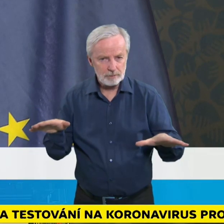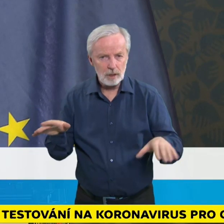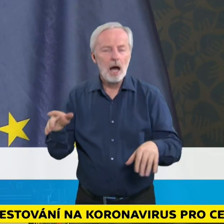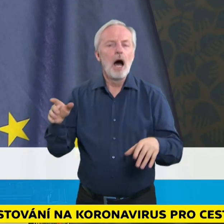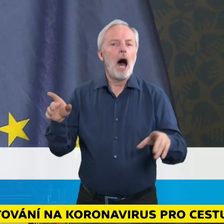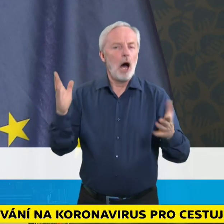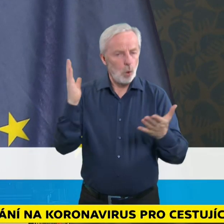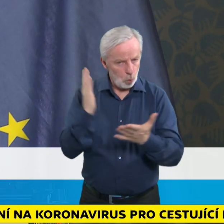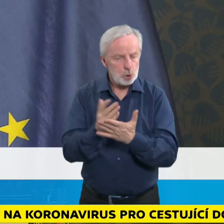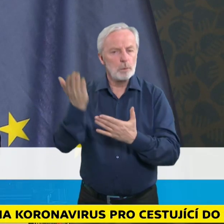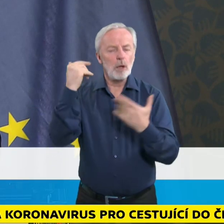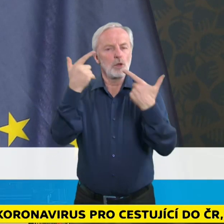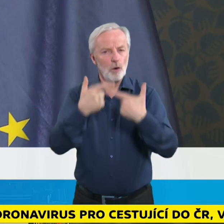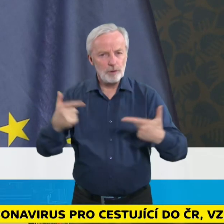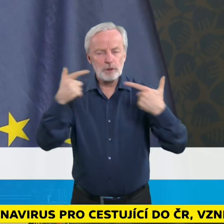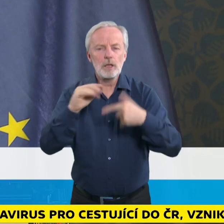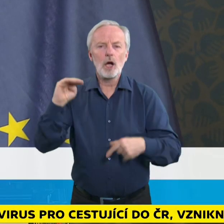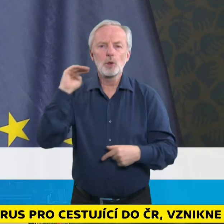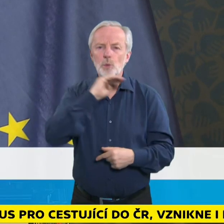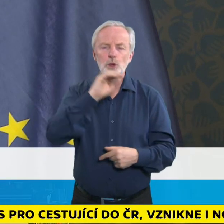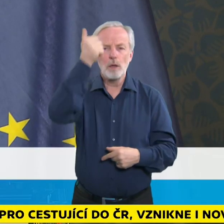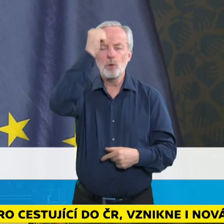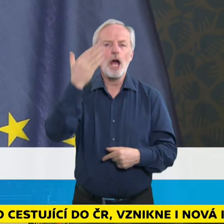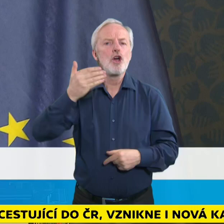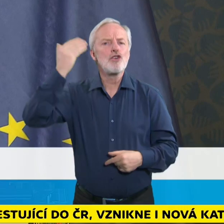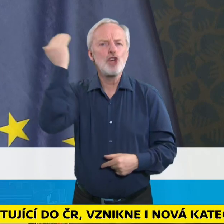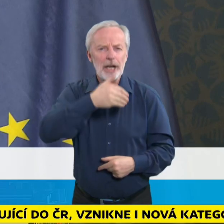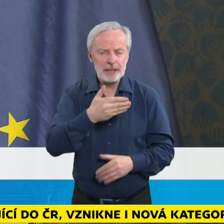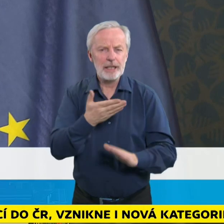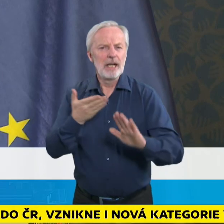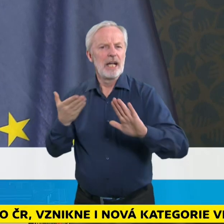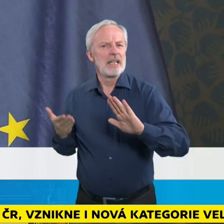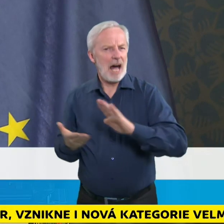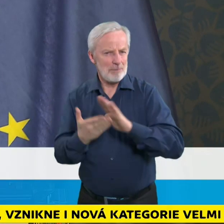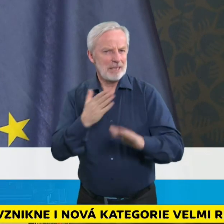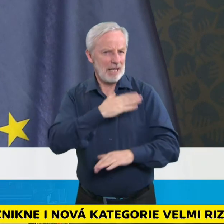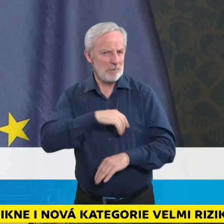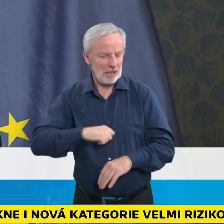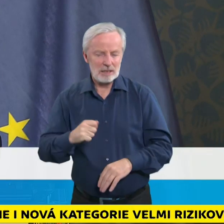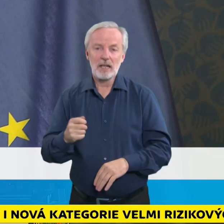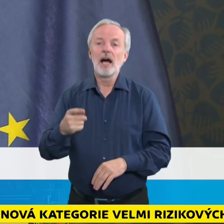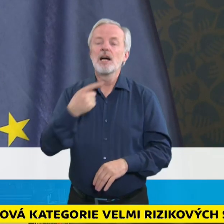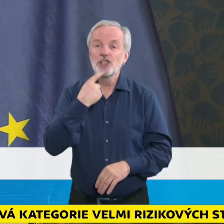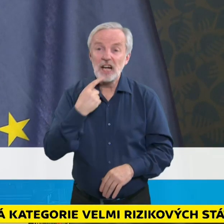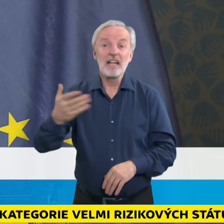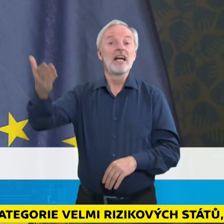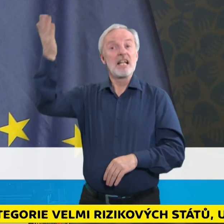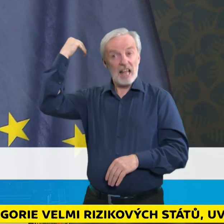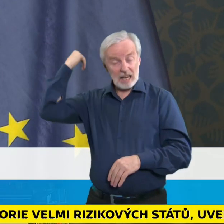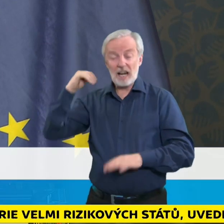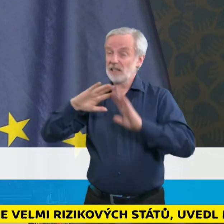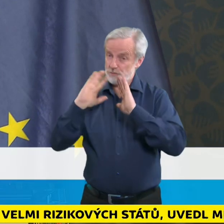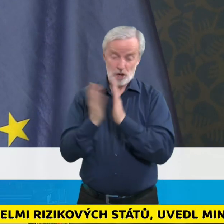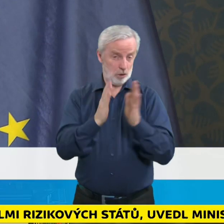konferenci koncem minulého týdne, tak v té době bylo její zřízení adekvátní. V současné